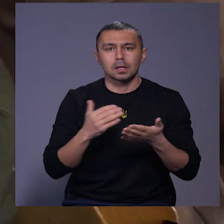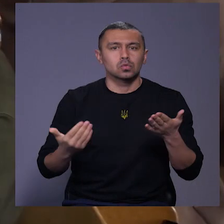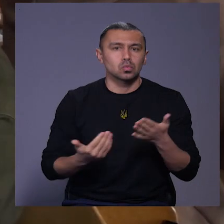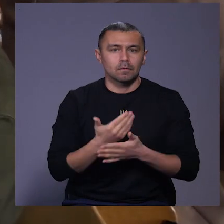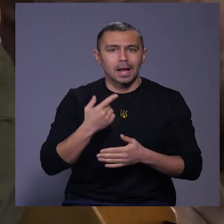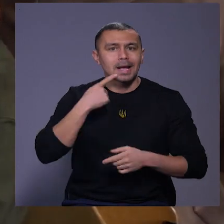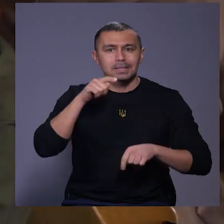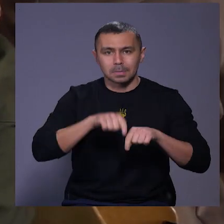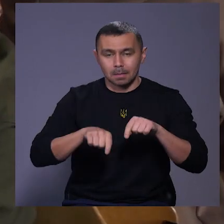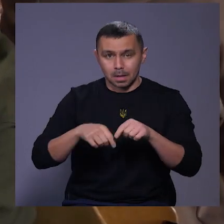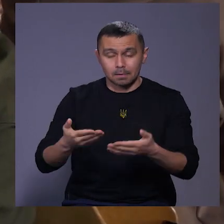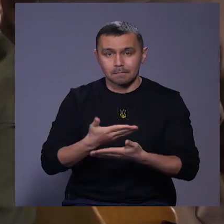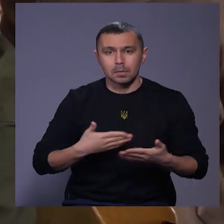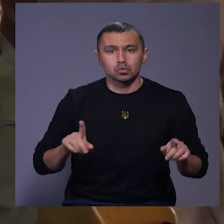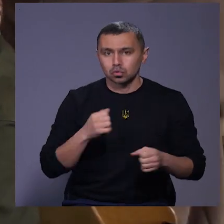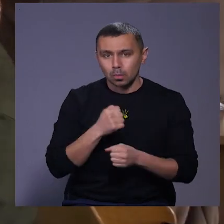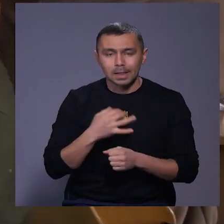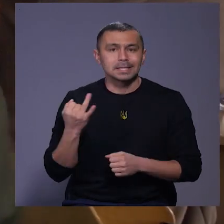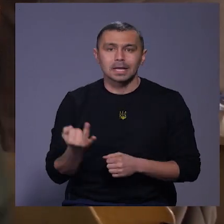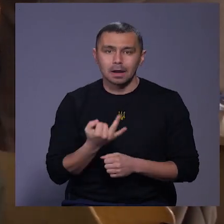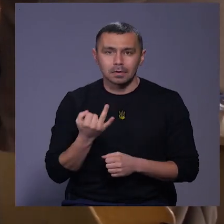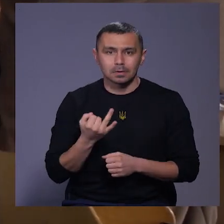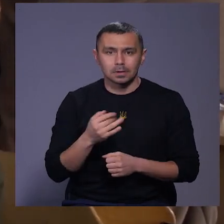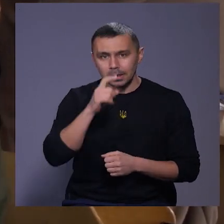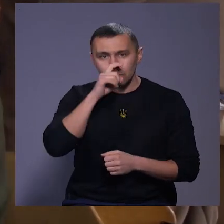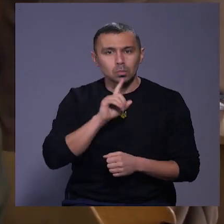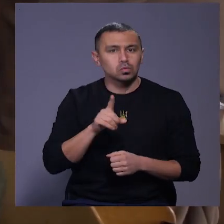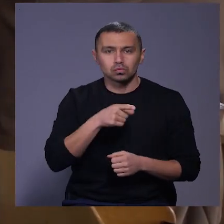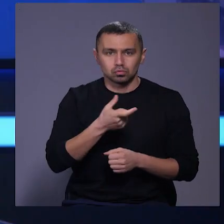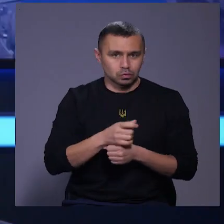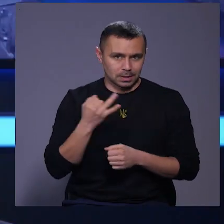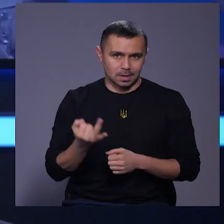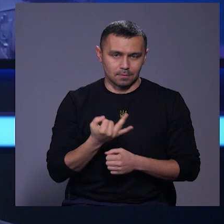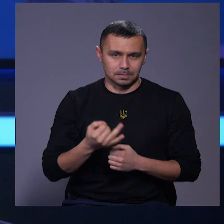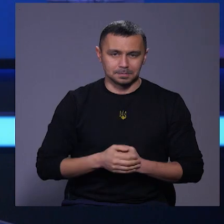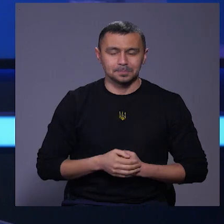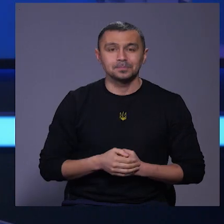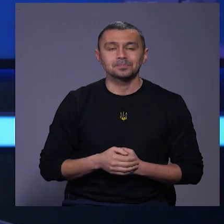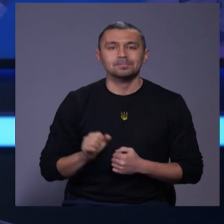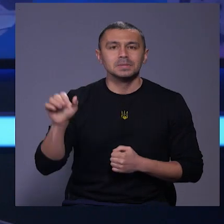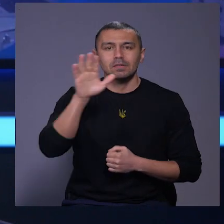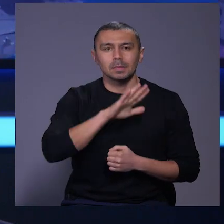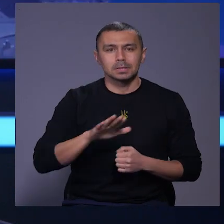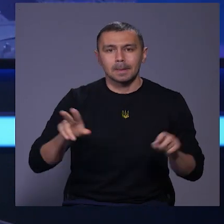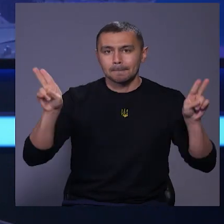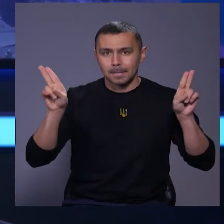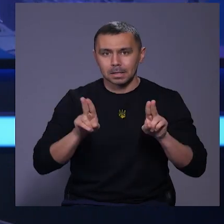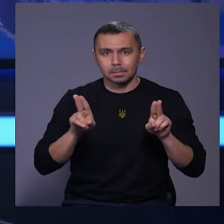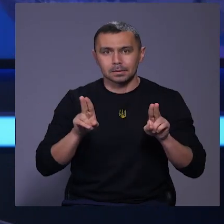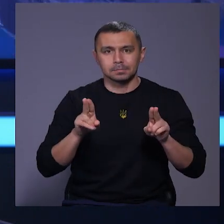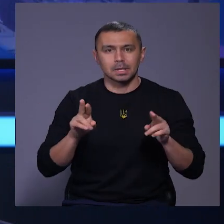експериментів. Ми щось зробили цікавеньке, ще не розуміємо, що ми дуже цікаво. Європейські принципи